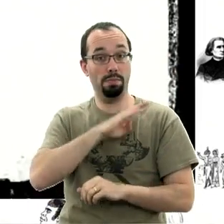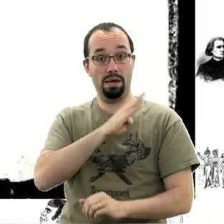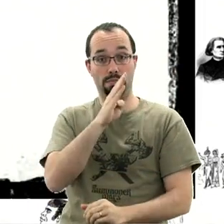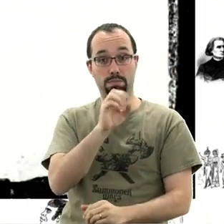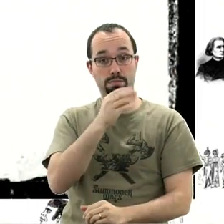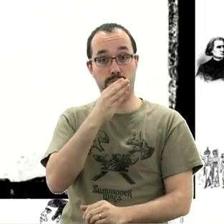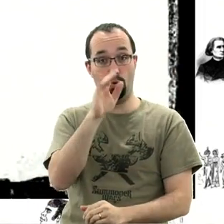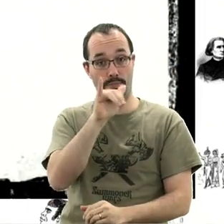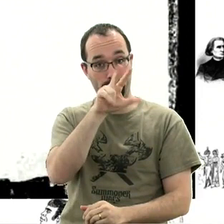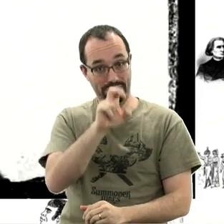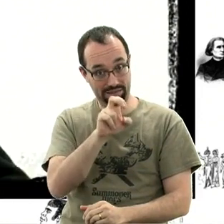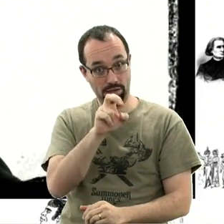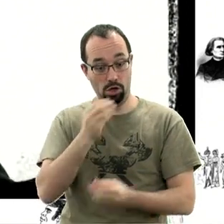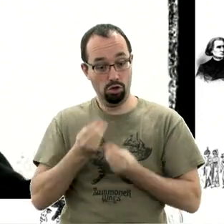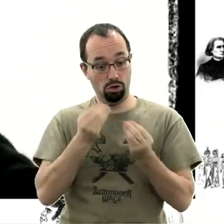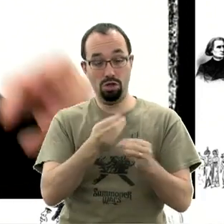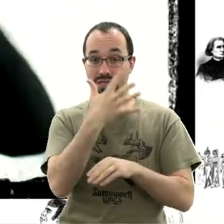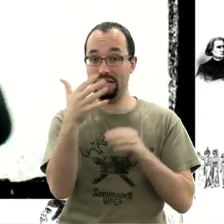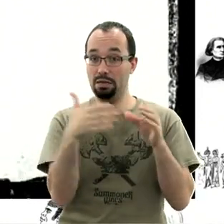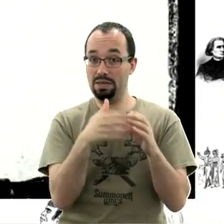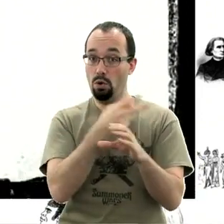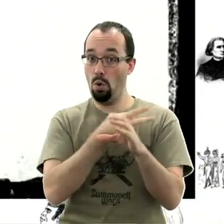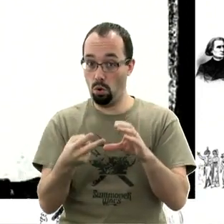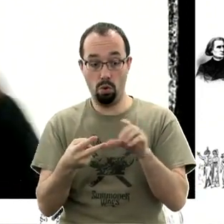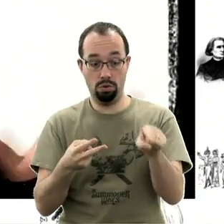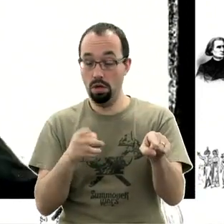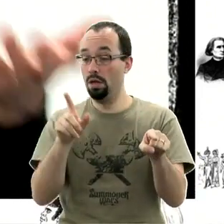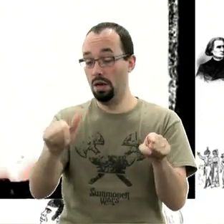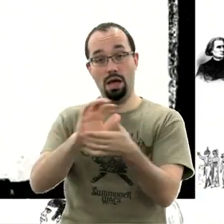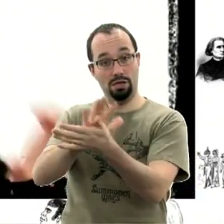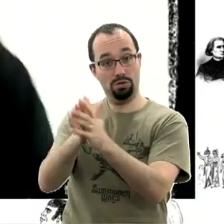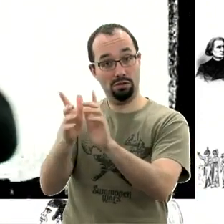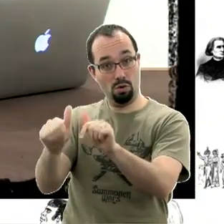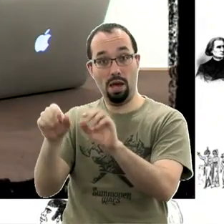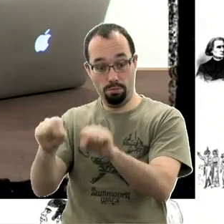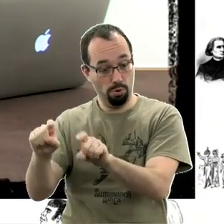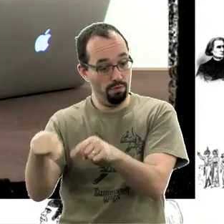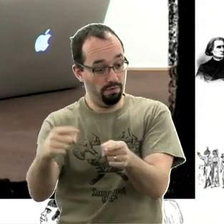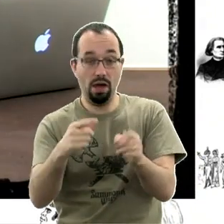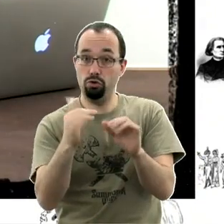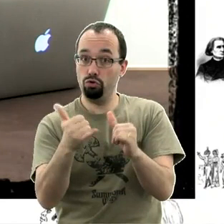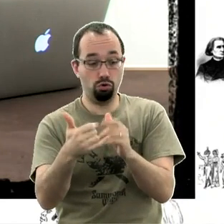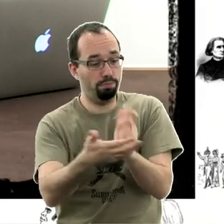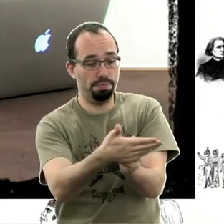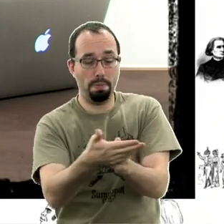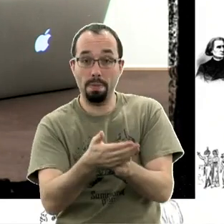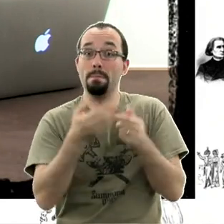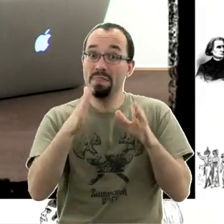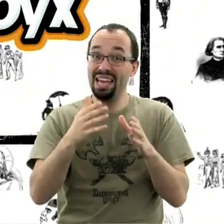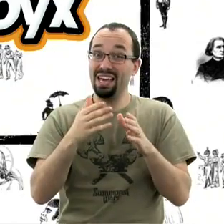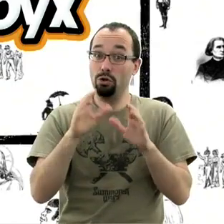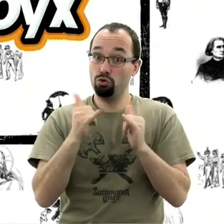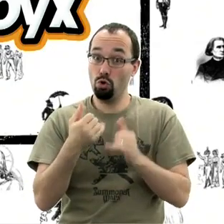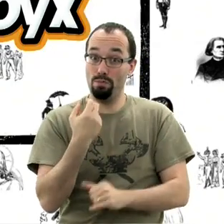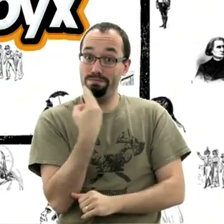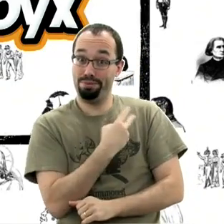en chèque à une boutique. Les joueurs pourront venir, les joueurs, l'association pourra s'équiper en jeu. Et ne sera pas forcément des joueurs Bombix. C'est ça qui est formidable.